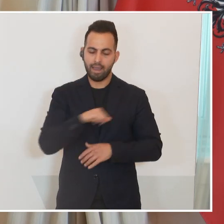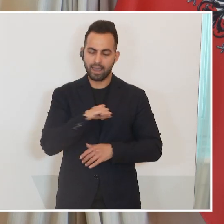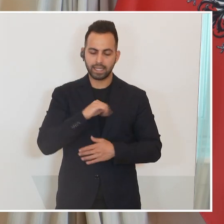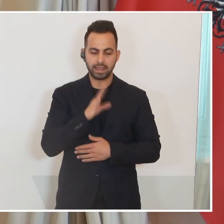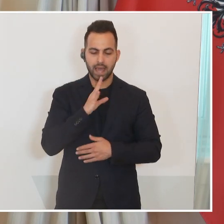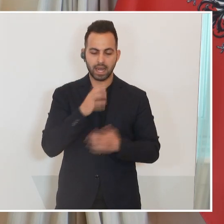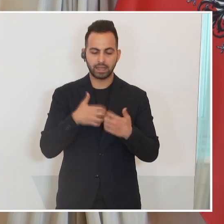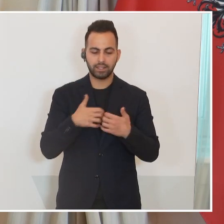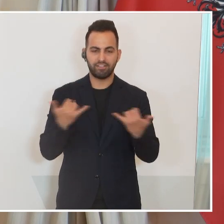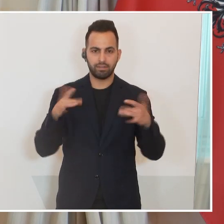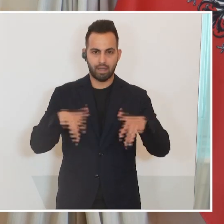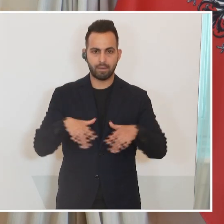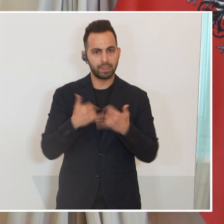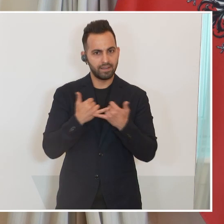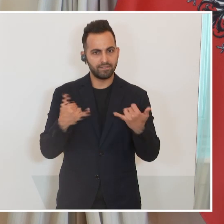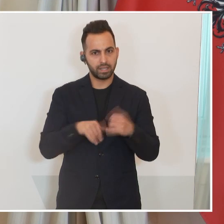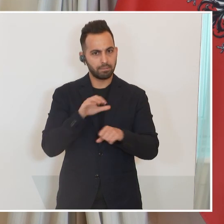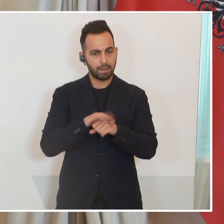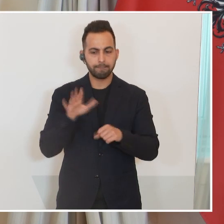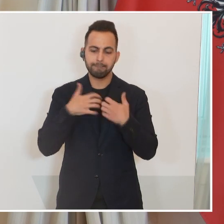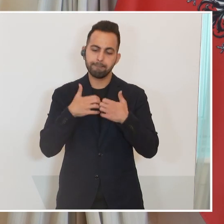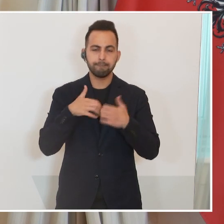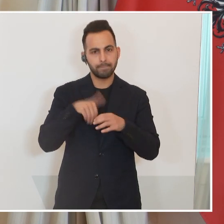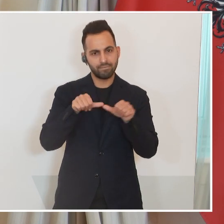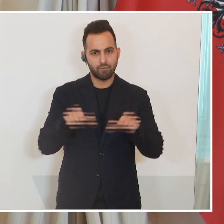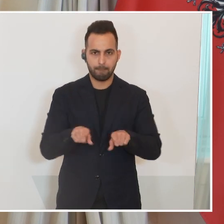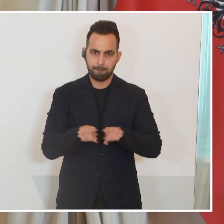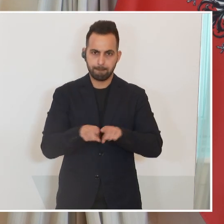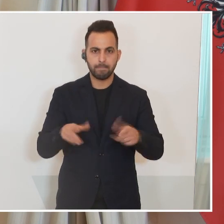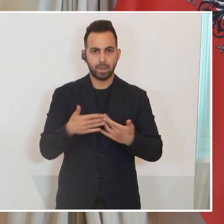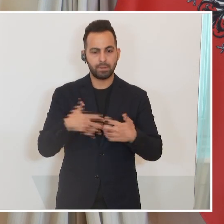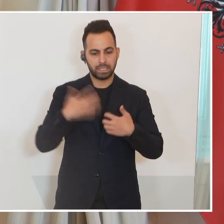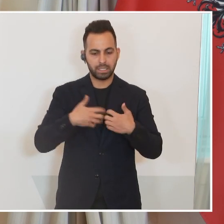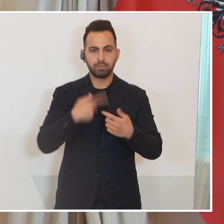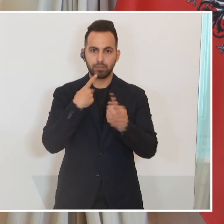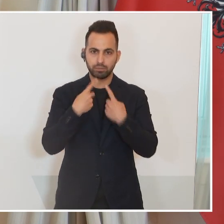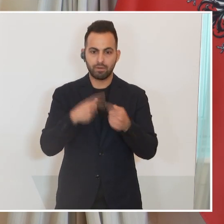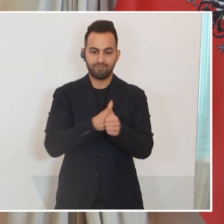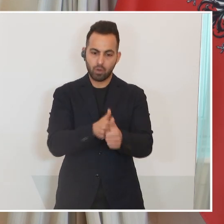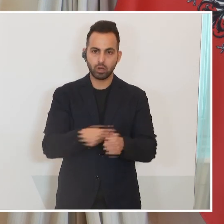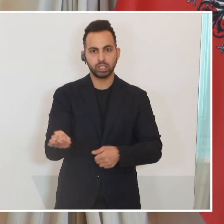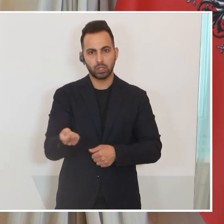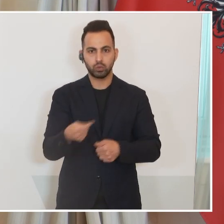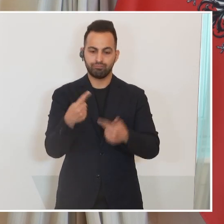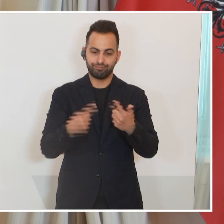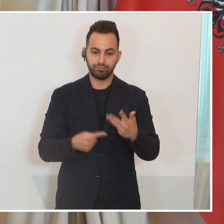hat. Woran lässt sich das messen? Wenn man über den Krieg spricht und die Folgen und die Sanktionen,